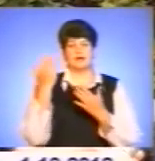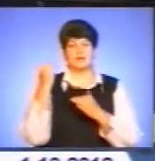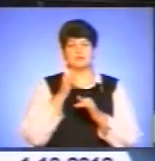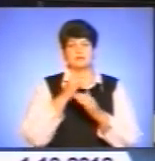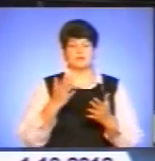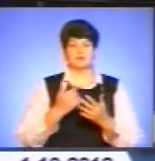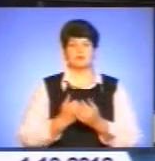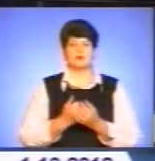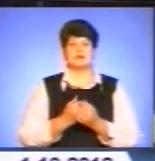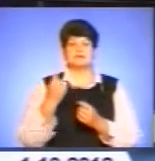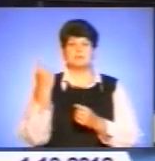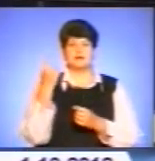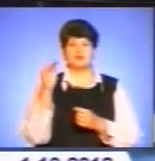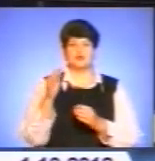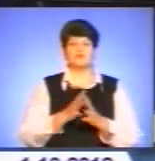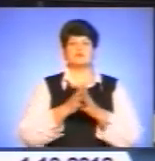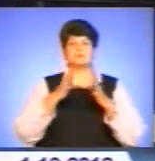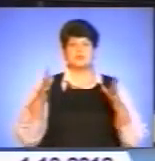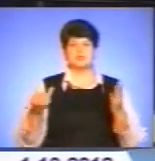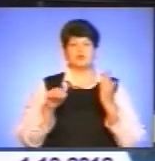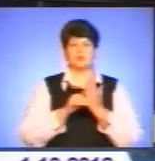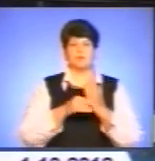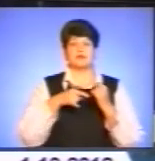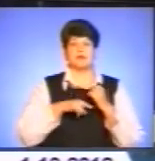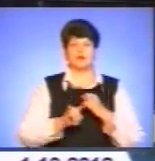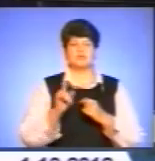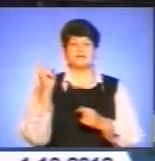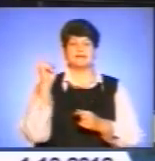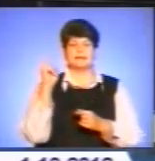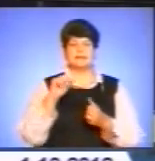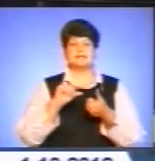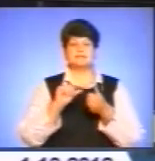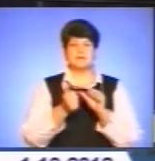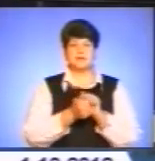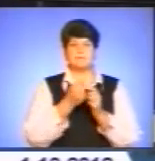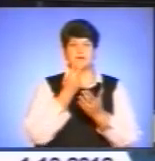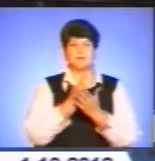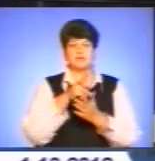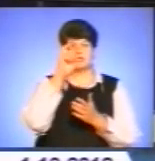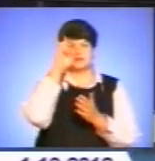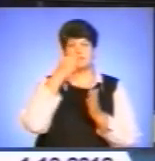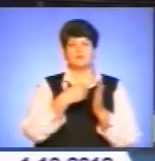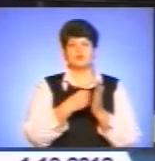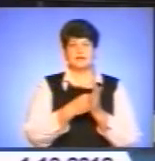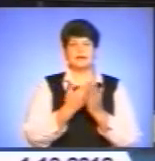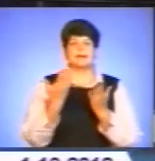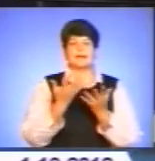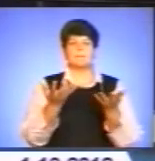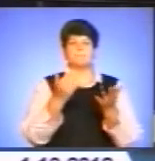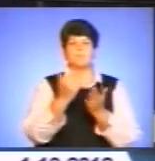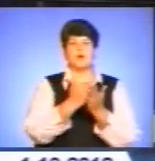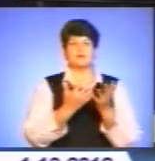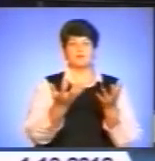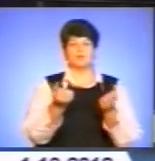вже ні. З 1 жовтня збільшили допомогу при народженні дитини. Зміни передбачені державним бюджетом. Який порядок отримання